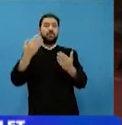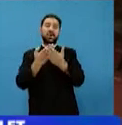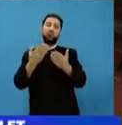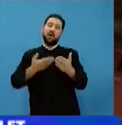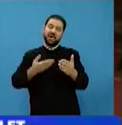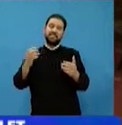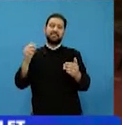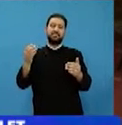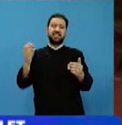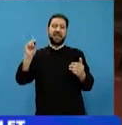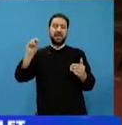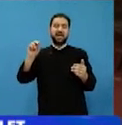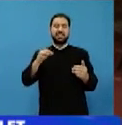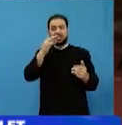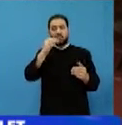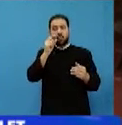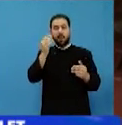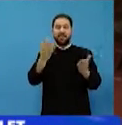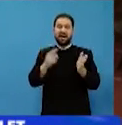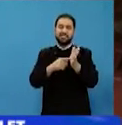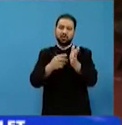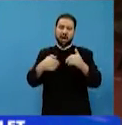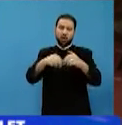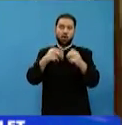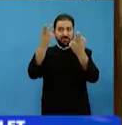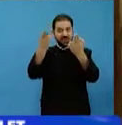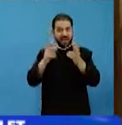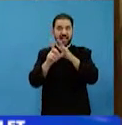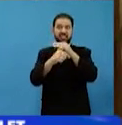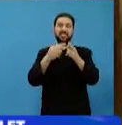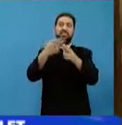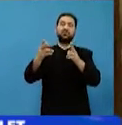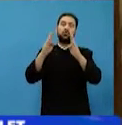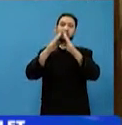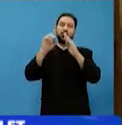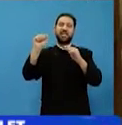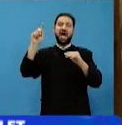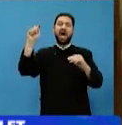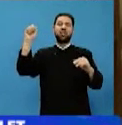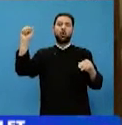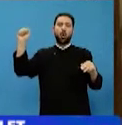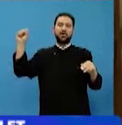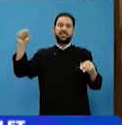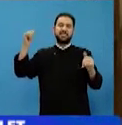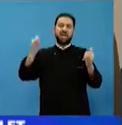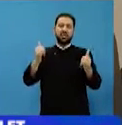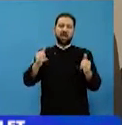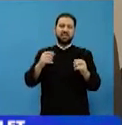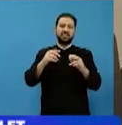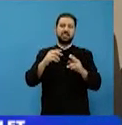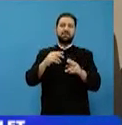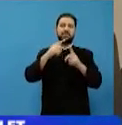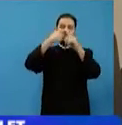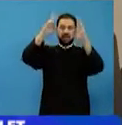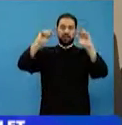celor care normăresc, cobora din Sfântul Munteatos în această mănăstire. S-a întâmplat următoarea chestiune. Sfântul